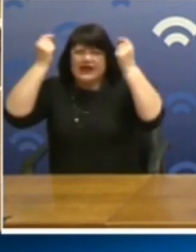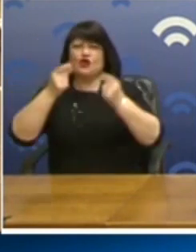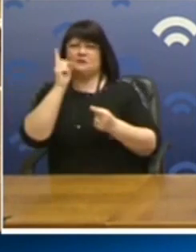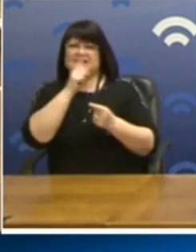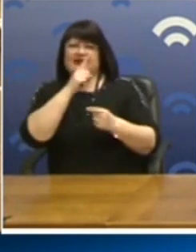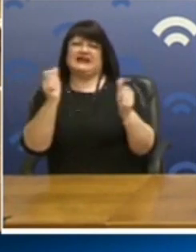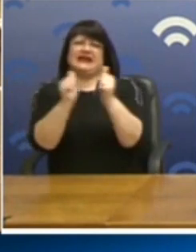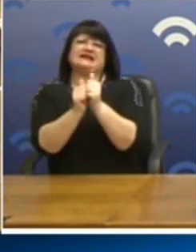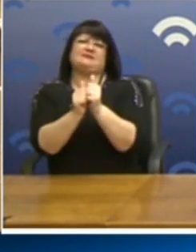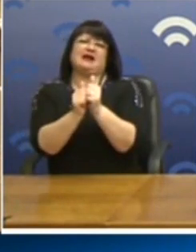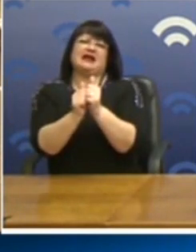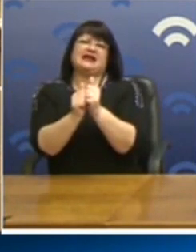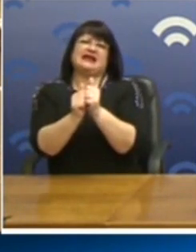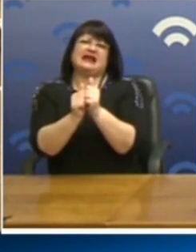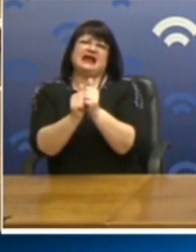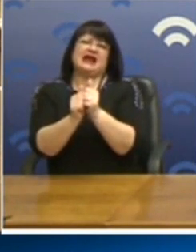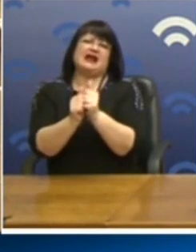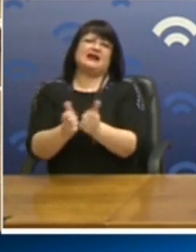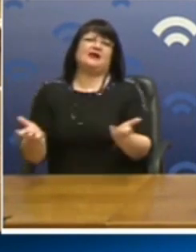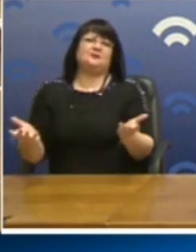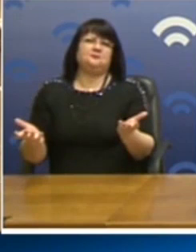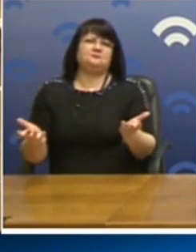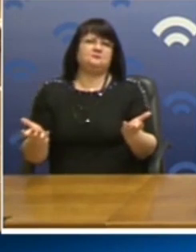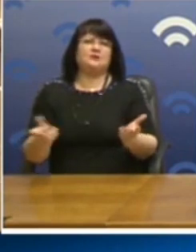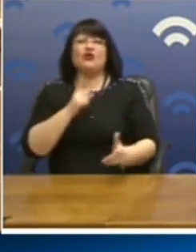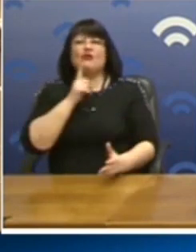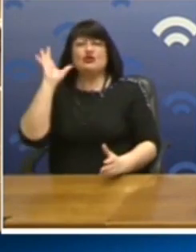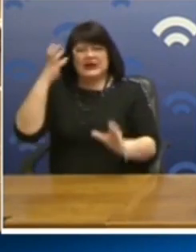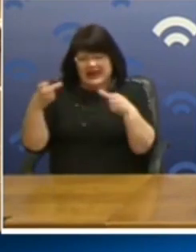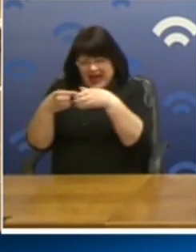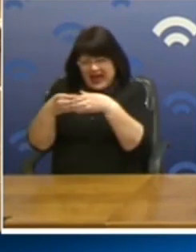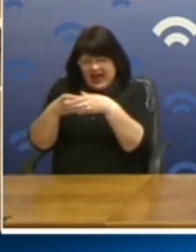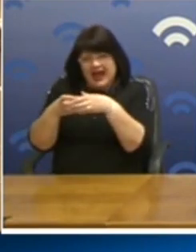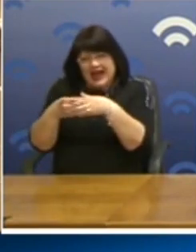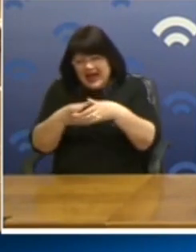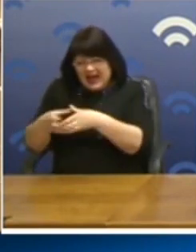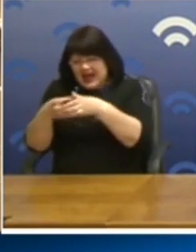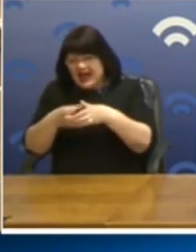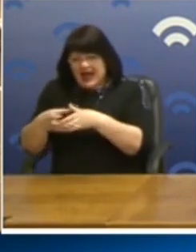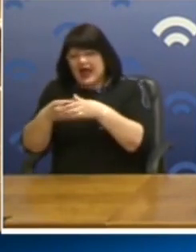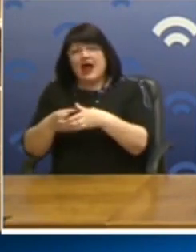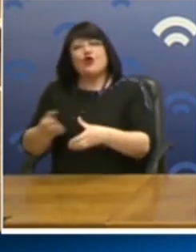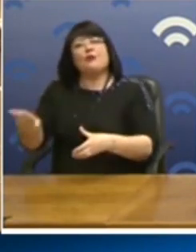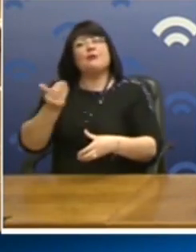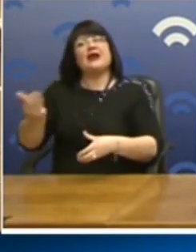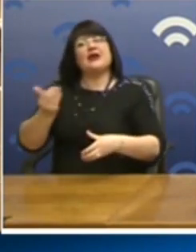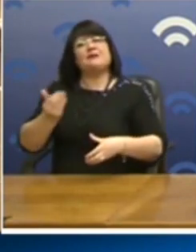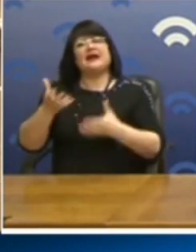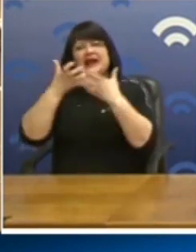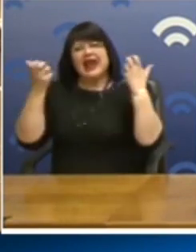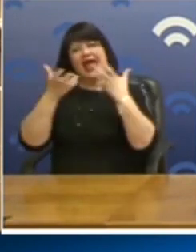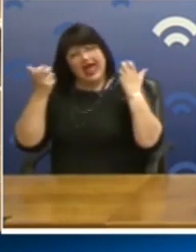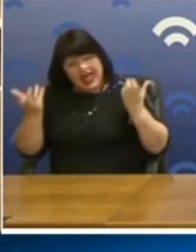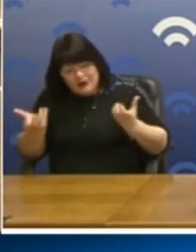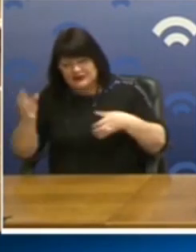λέμε εμείς Λάκο τον Λεόνταν, το έλεγαν οι παλιότεροι αριστεροί προδικτατορικά της ΕΔΑ και μετά με το Πασόκ